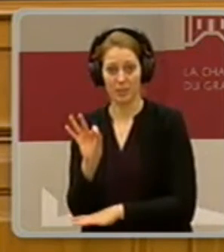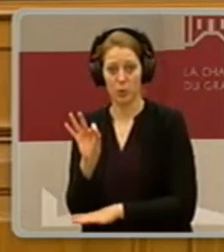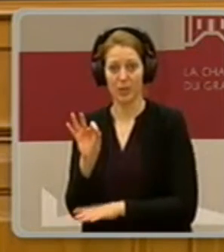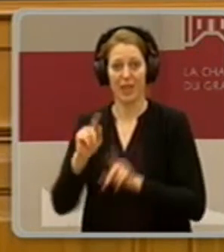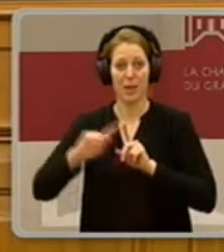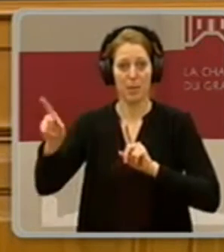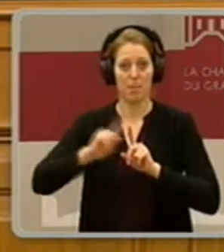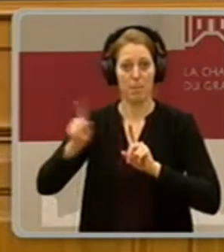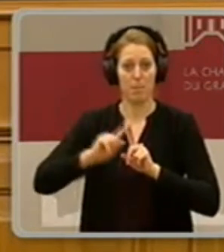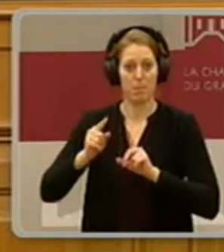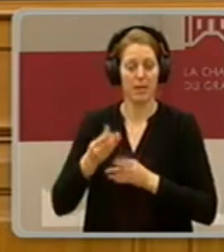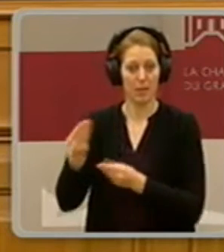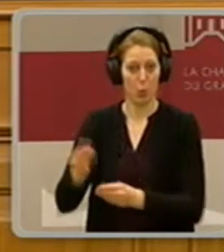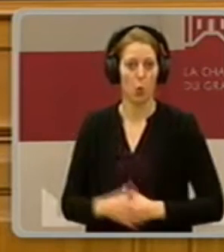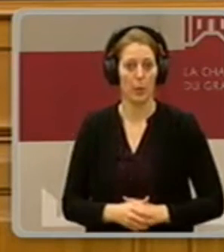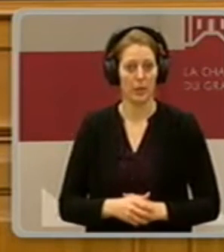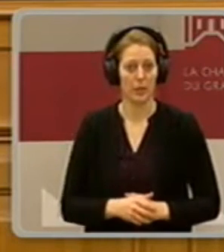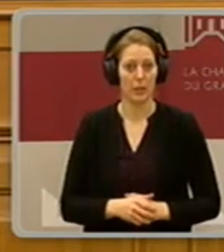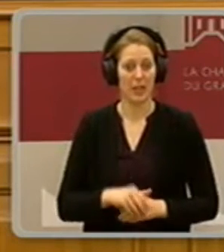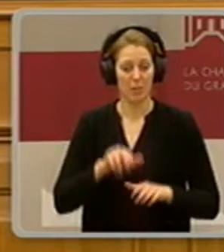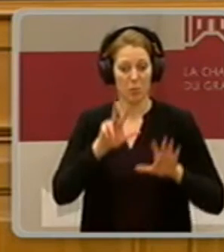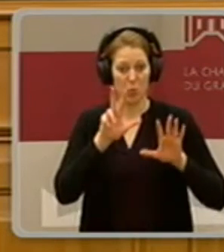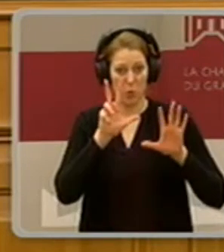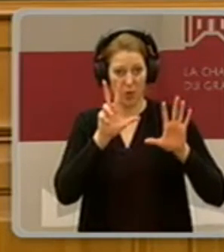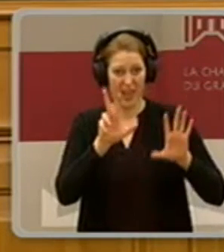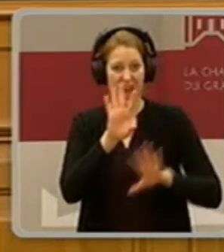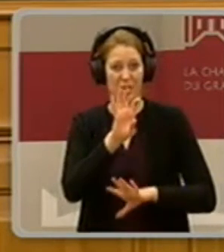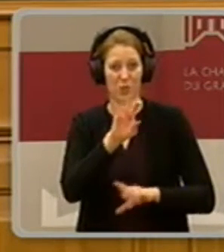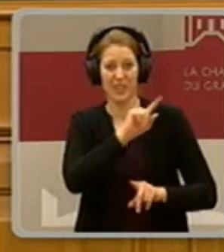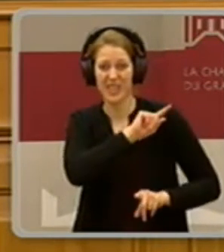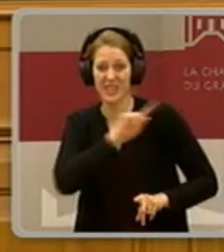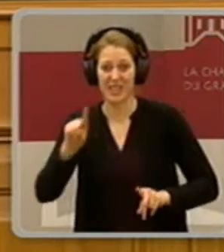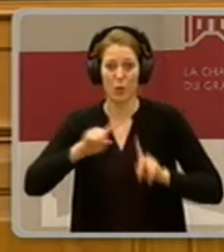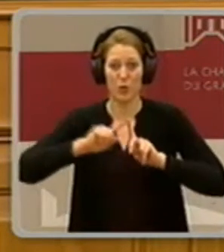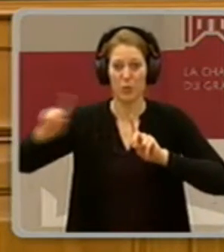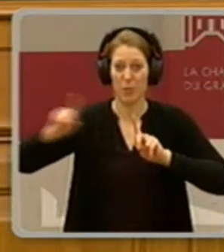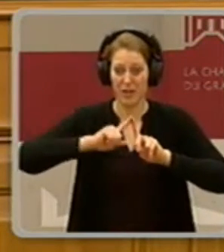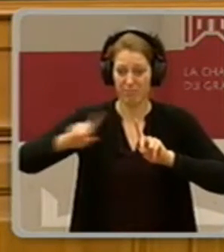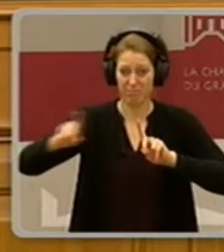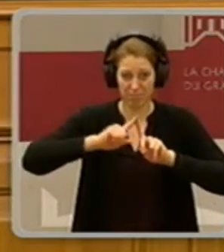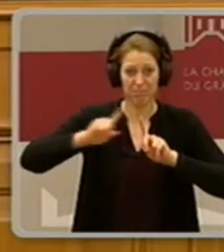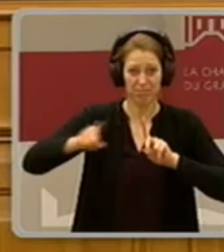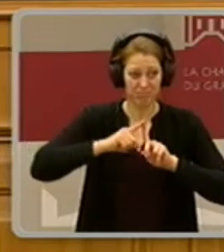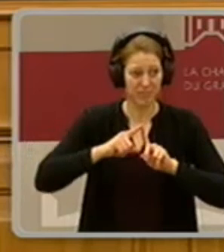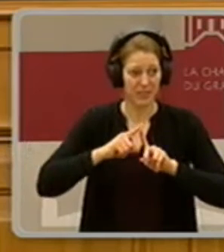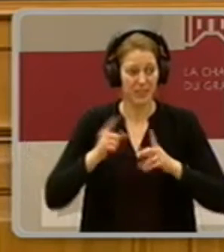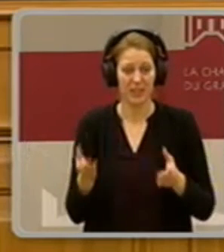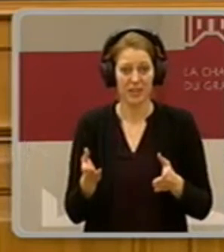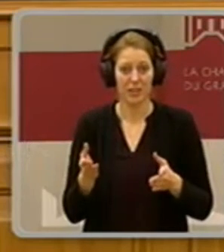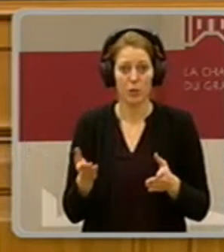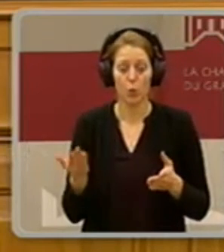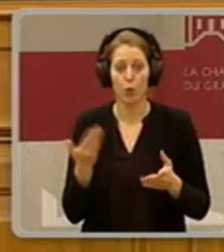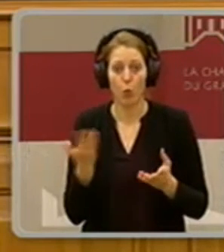an Land kriegt. Die erderfeiertes Tausend, die kommen noch zu 80 Prozent. mit dem Auto zu schaffen. Das wissen wir alle gut.